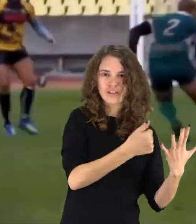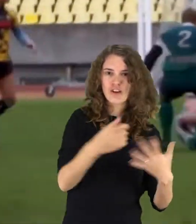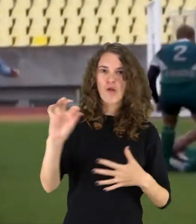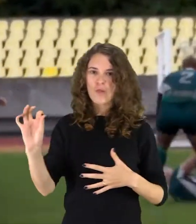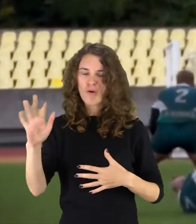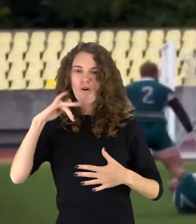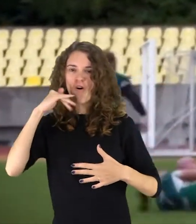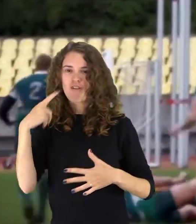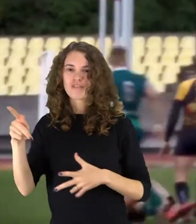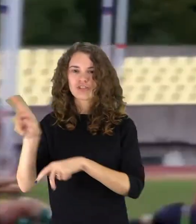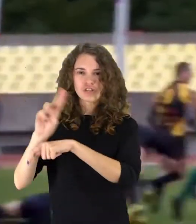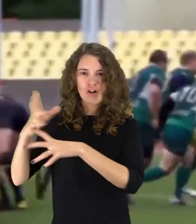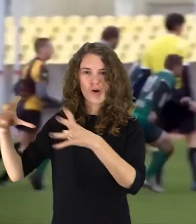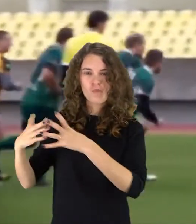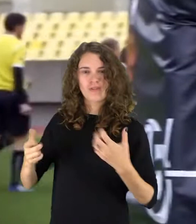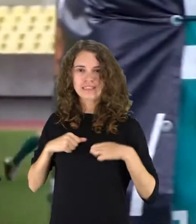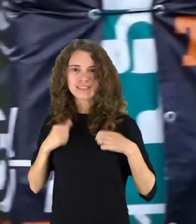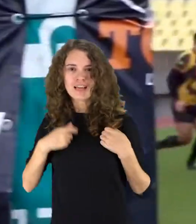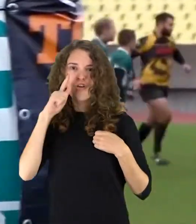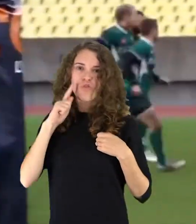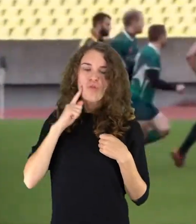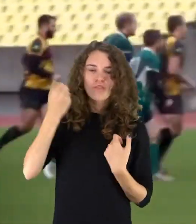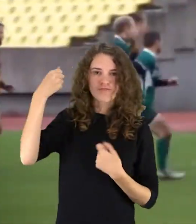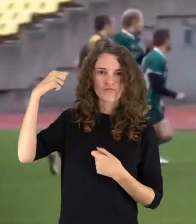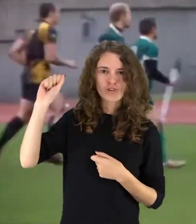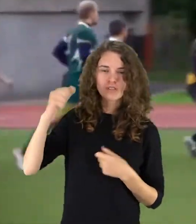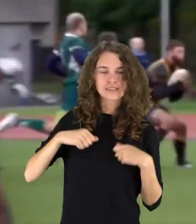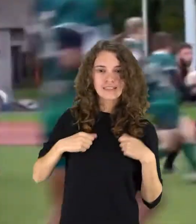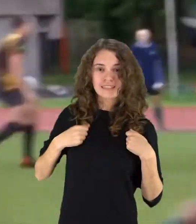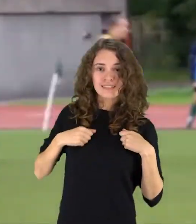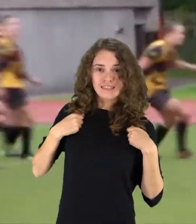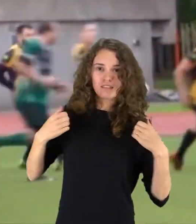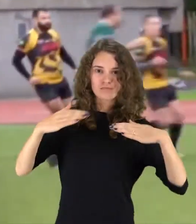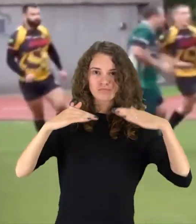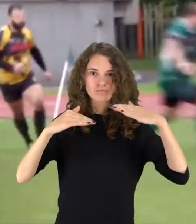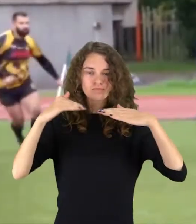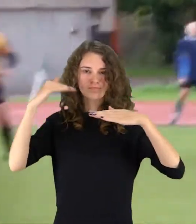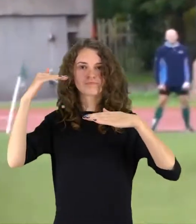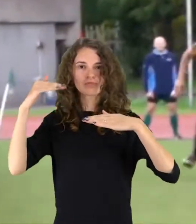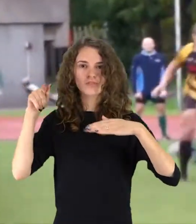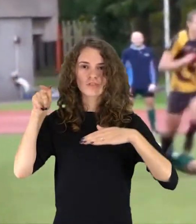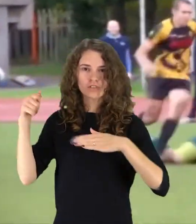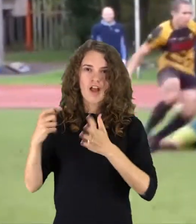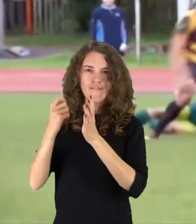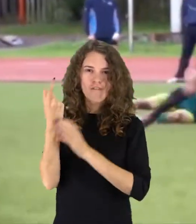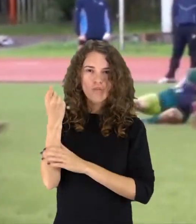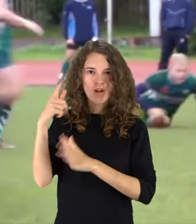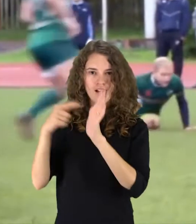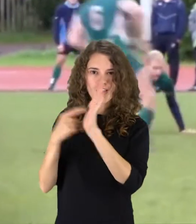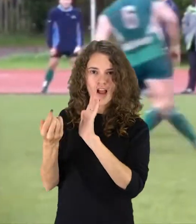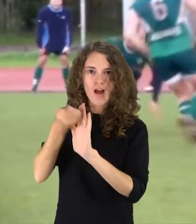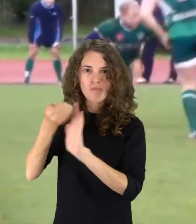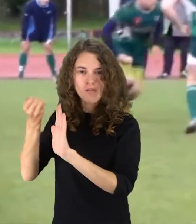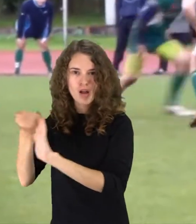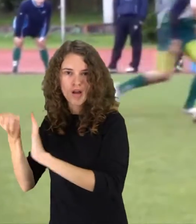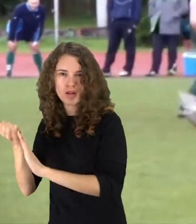dėlto Žalgiris norėdamas iškovoti vice čempionų titulą privalėjo pasitemti, ką ir padarė. Po 11 išėlės dainiaus tamoliūno taškų ir